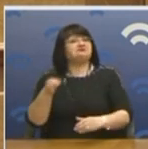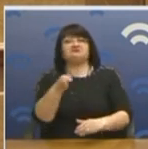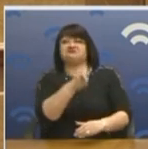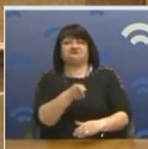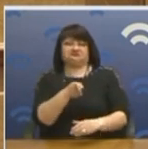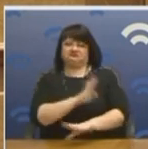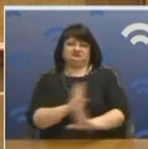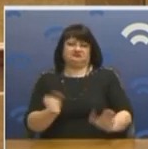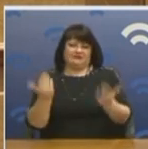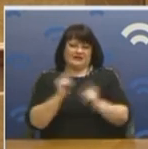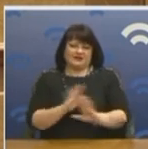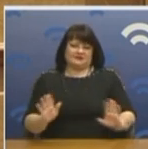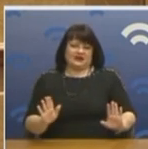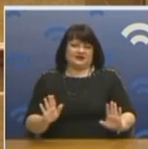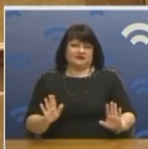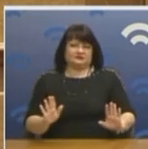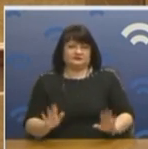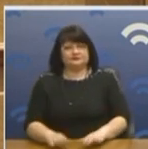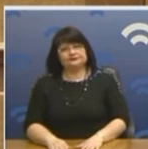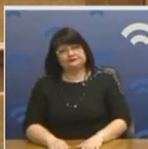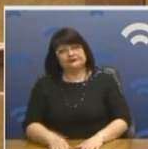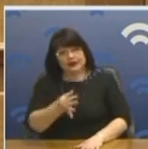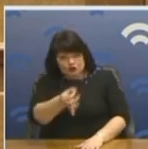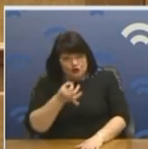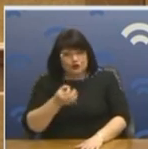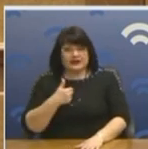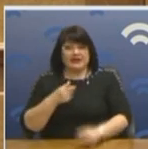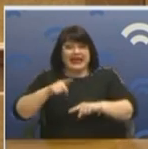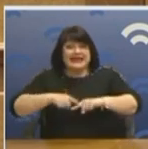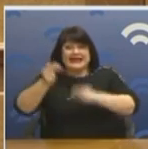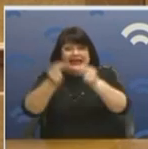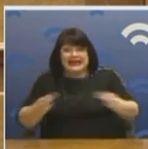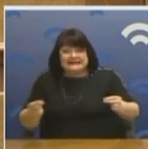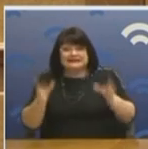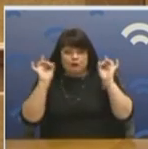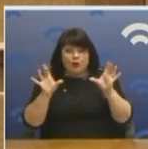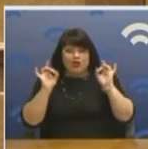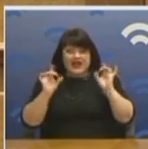Τώρα τα ελληνικά μέσα ενημερώσεις κύριο Τσίπρα δεν ήταν δελτιοδύσσων. Δεν υπάρχει πουθενά ελληνική λύση. Πουθενά.